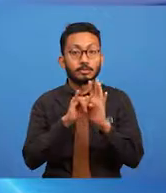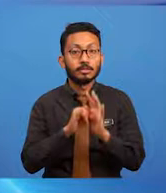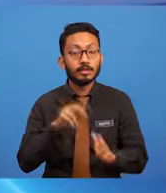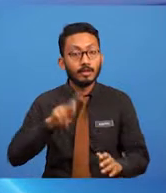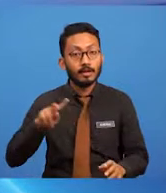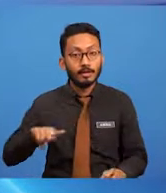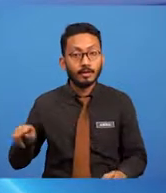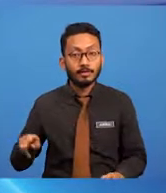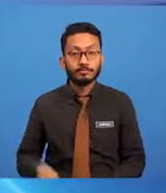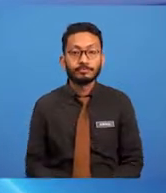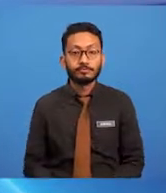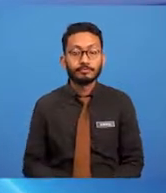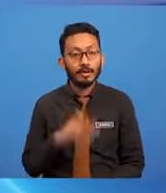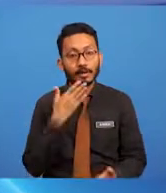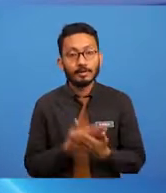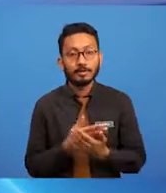Baiklah semua.